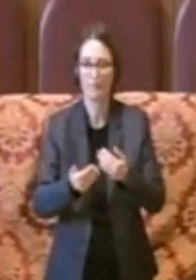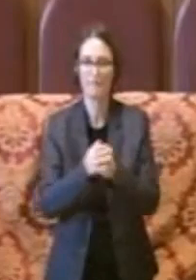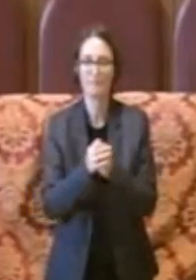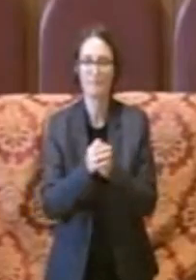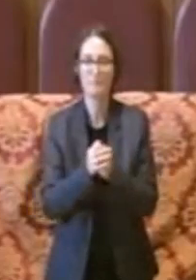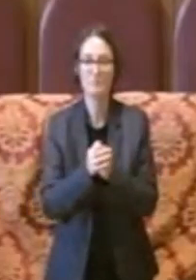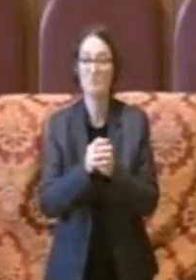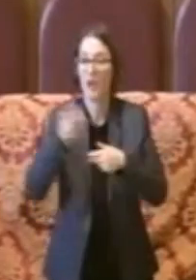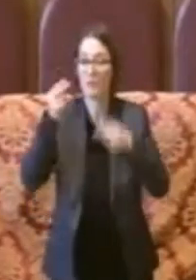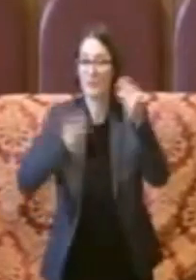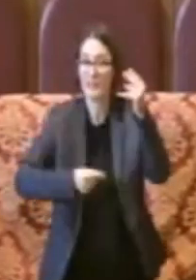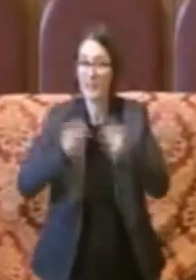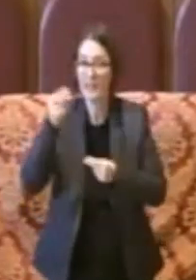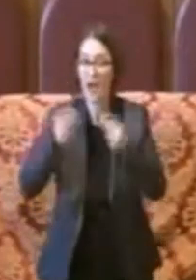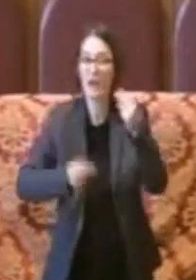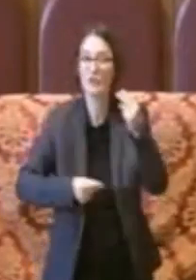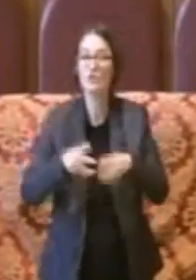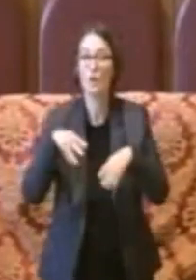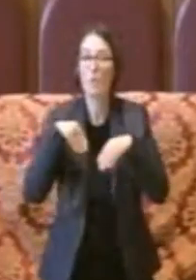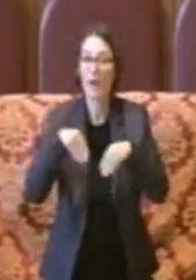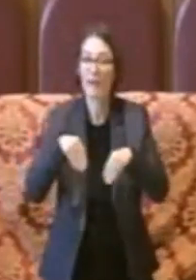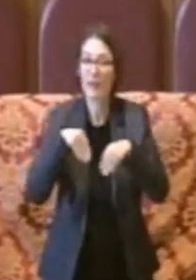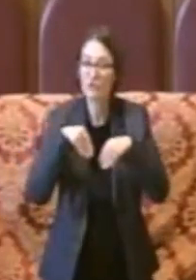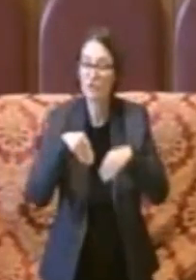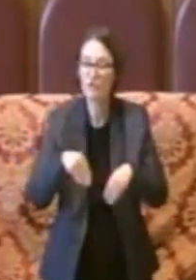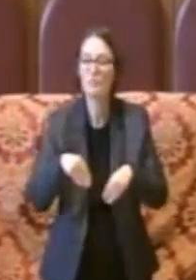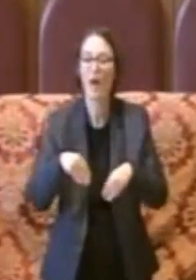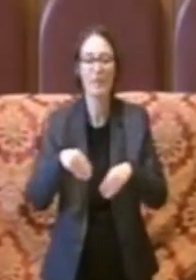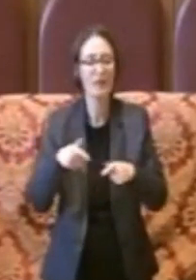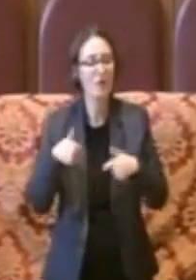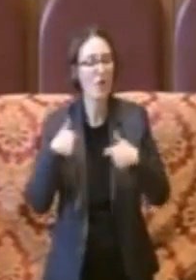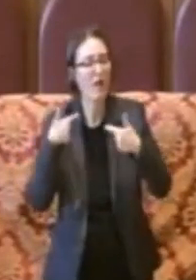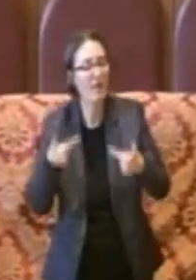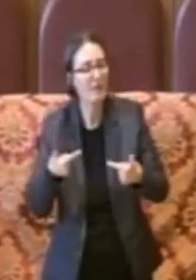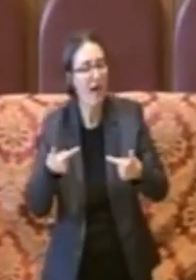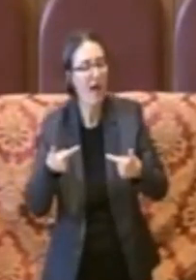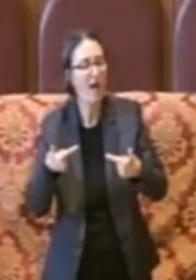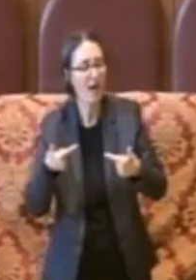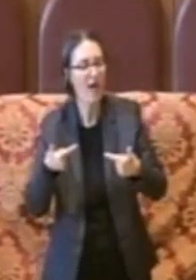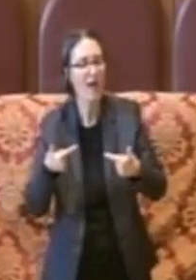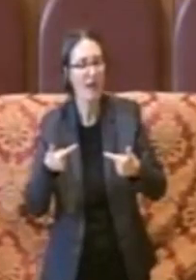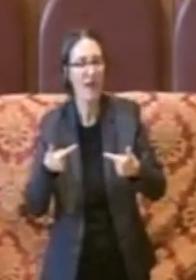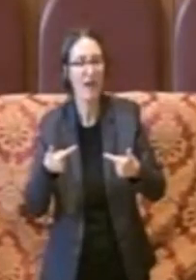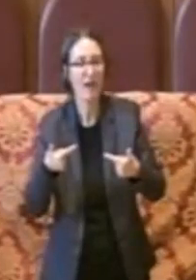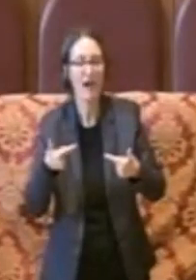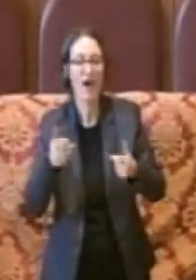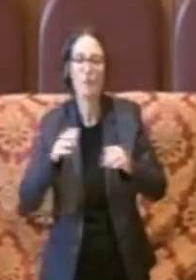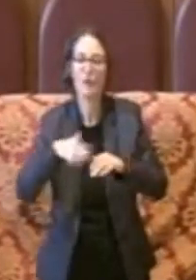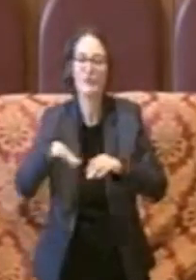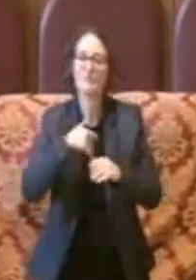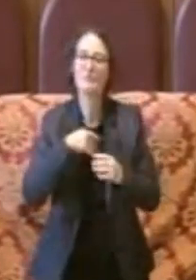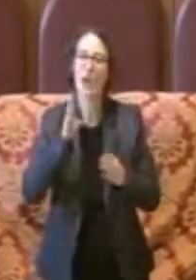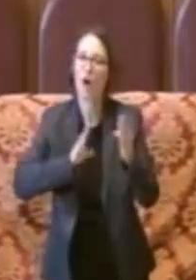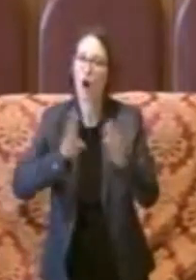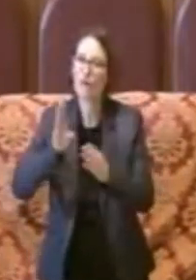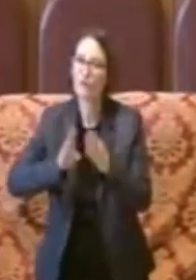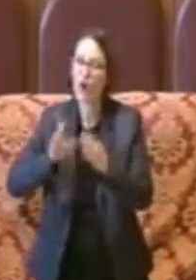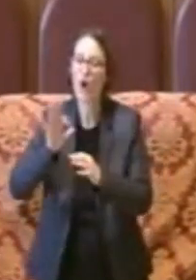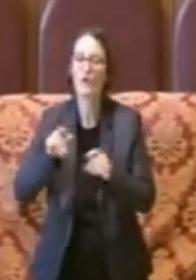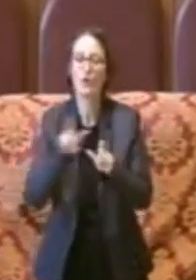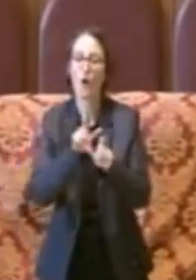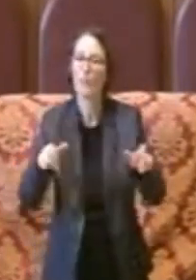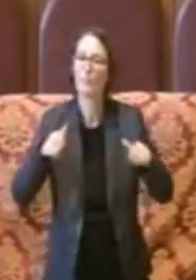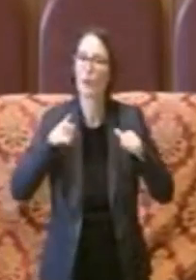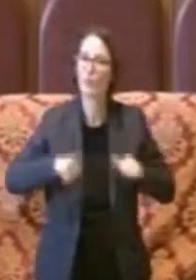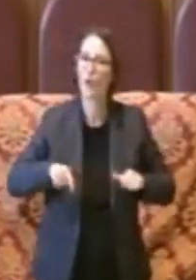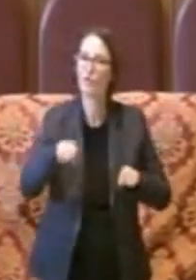bilancio partecipativo che ha consentito ha permesso diciamo un confronto, una collaborazione della cittadinanza